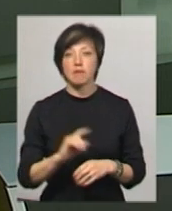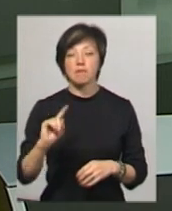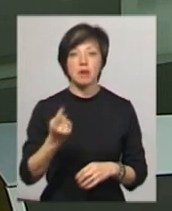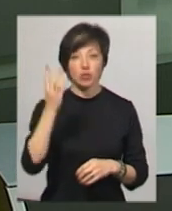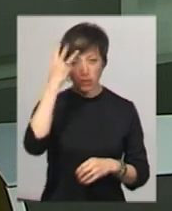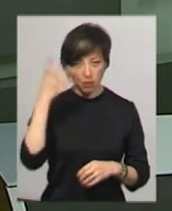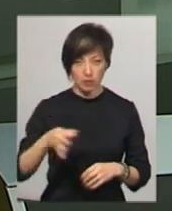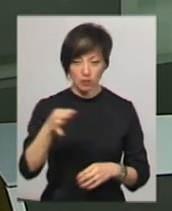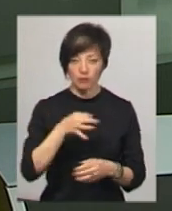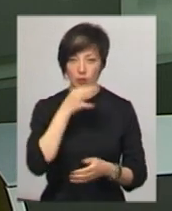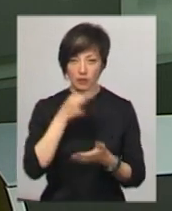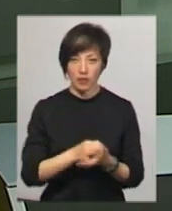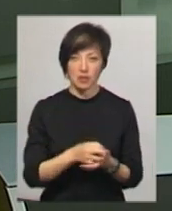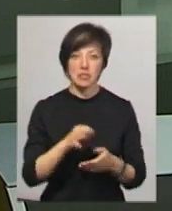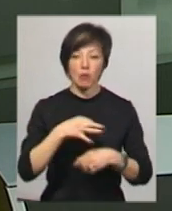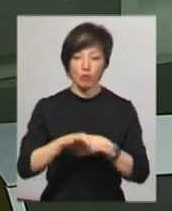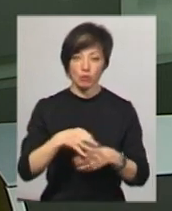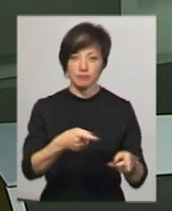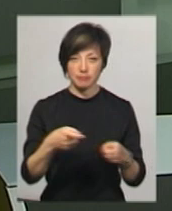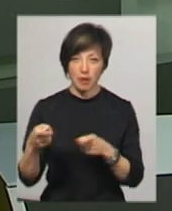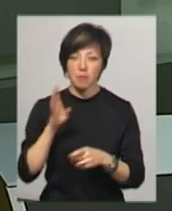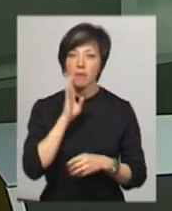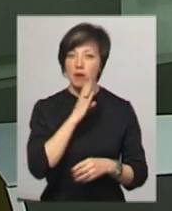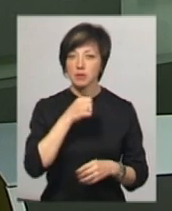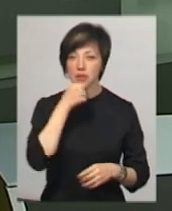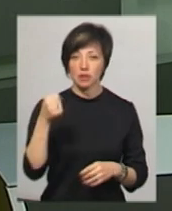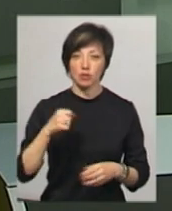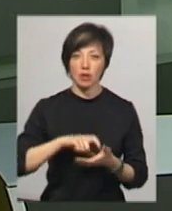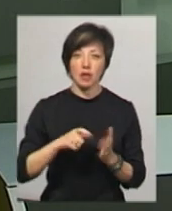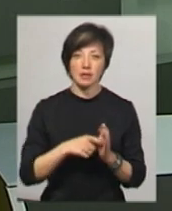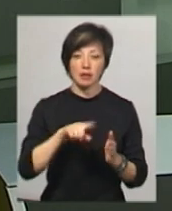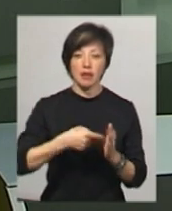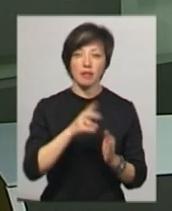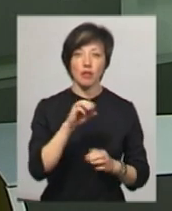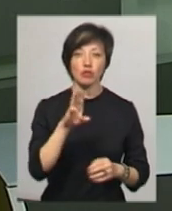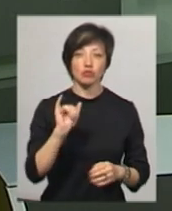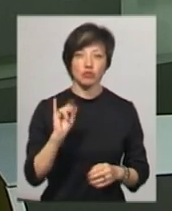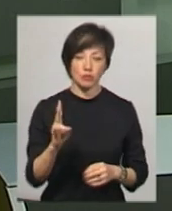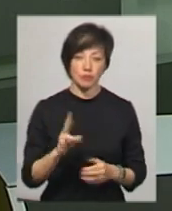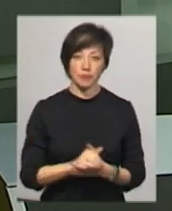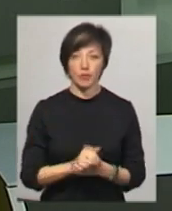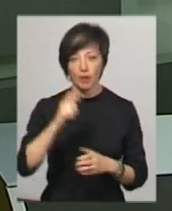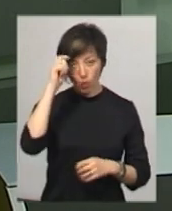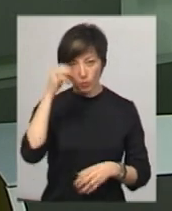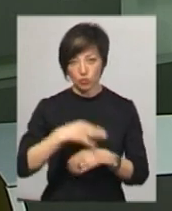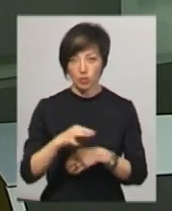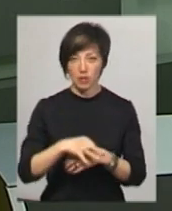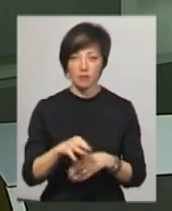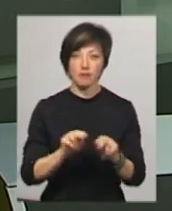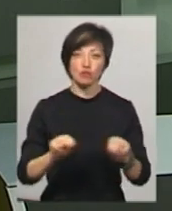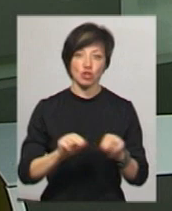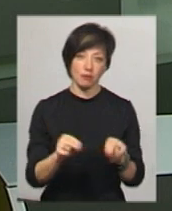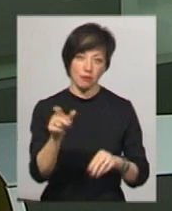вперше на Хмельниччині до відповідальності за булінг притягнули маму старшокласника з Нетішина в лютому цього року. Хлопець знущався над